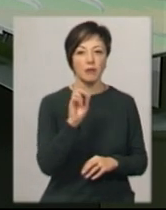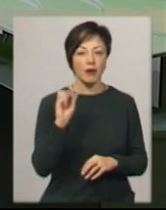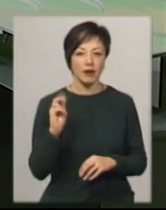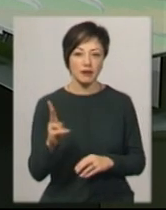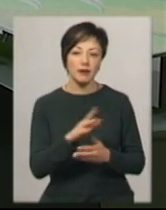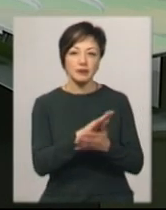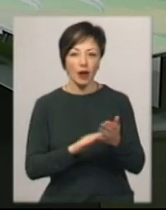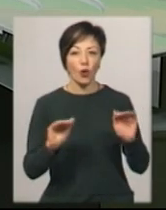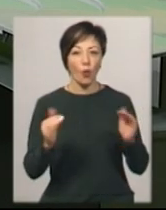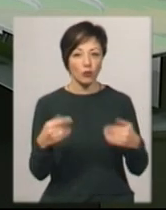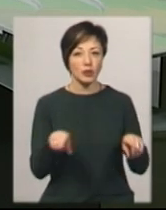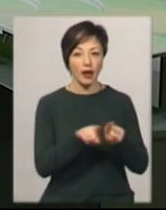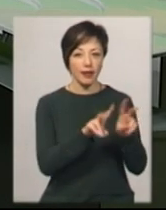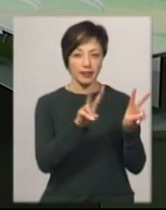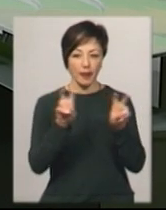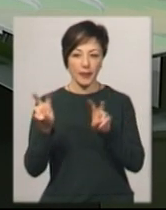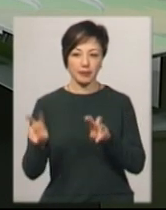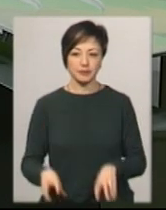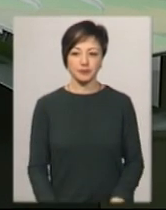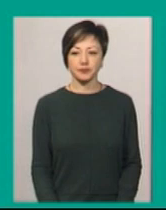Рибак. Далі коротко про такі теми.